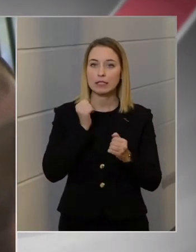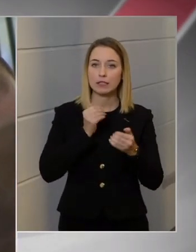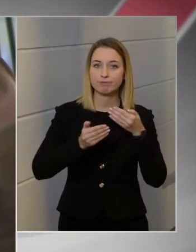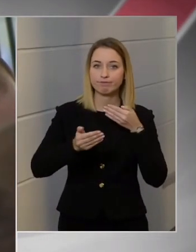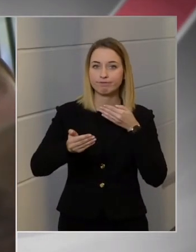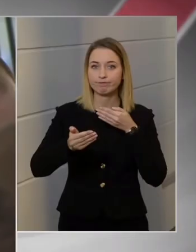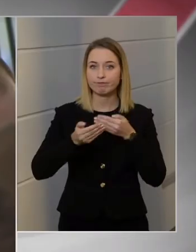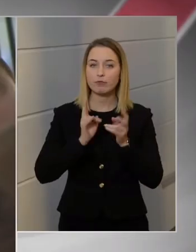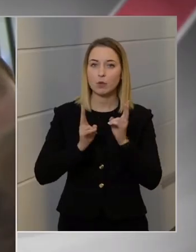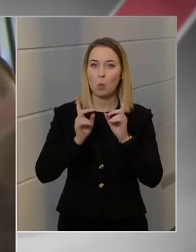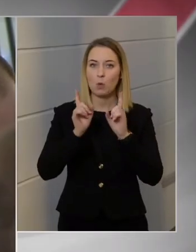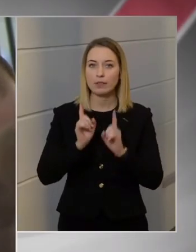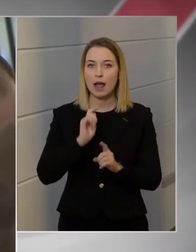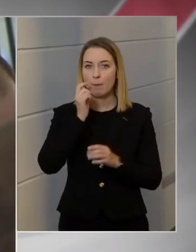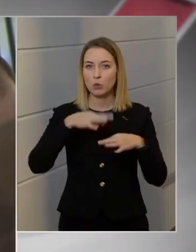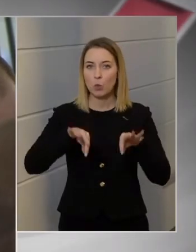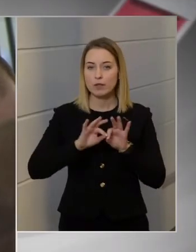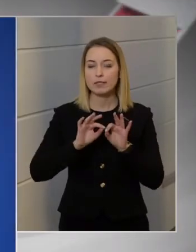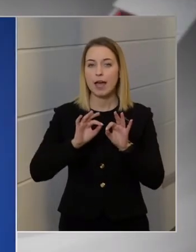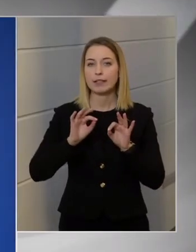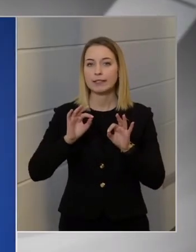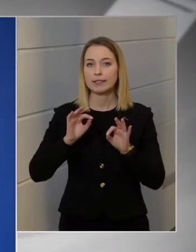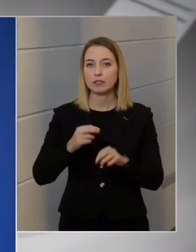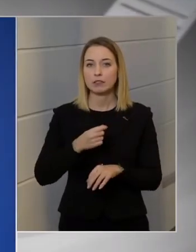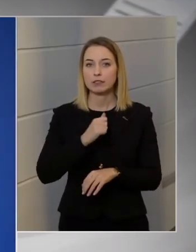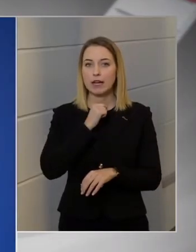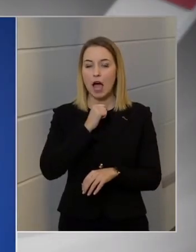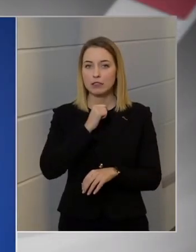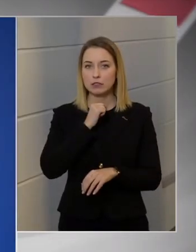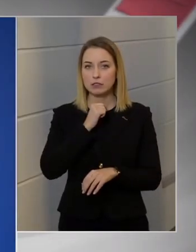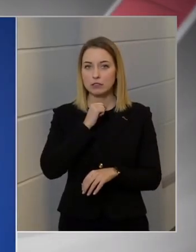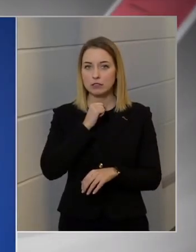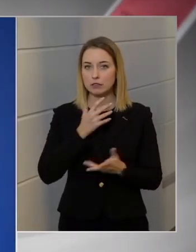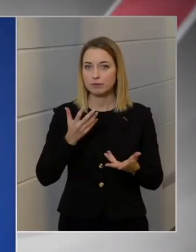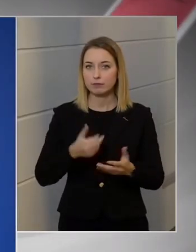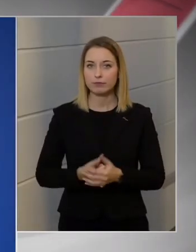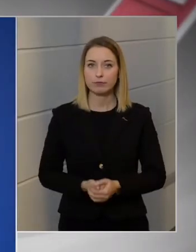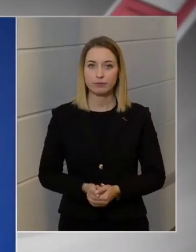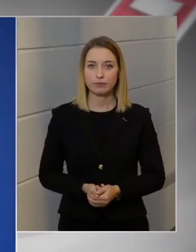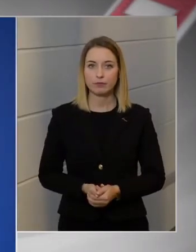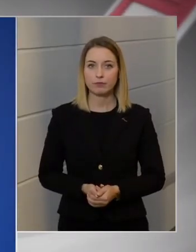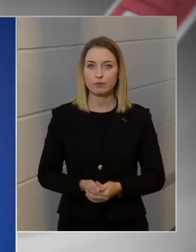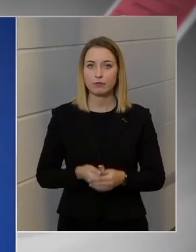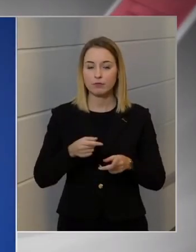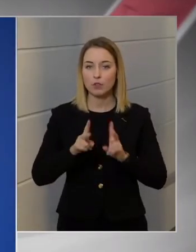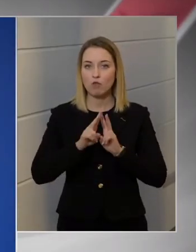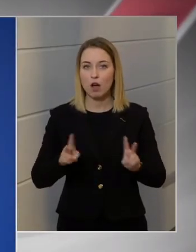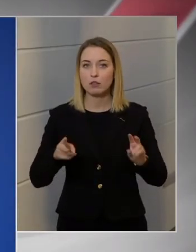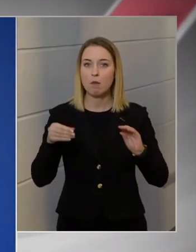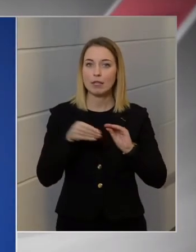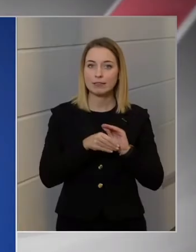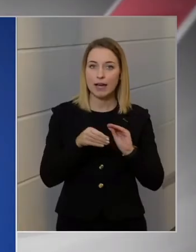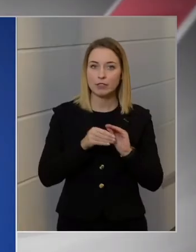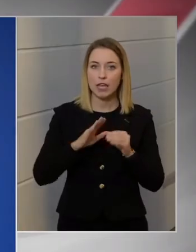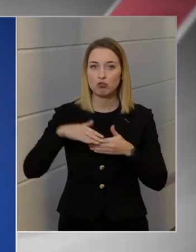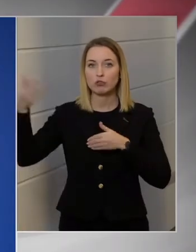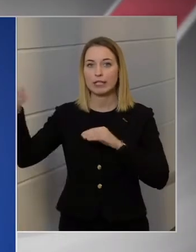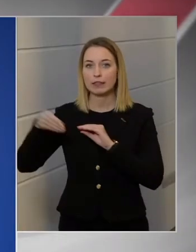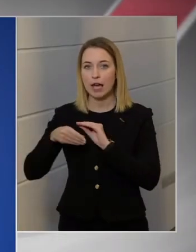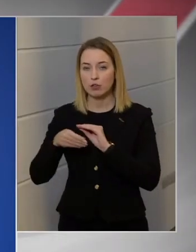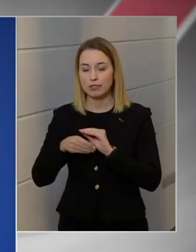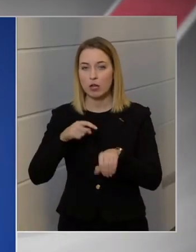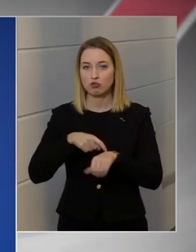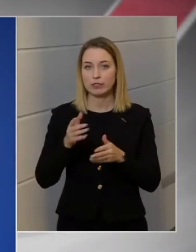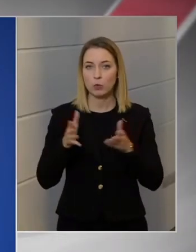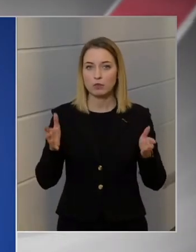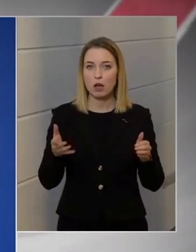a magyarországi gáztározók töltöttsége? Itt van egy betározási, meg kitározási időszak. A